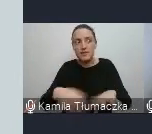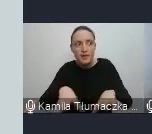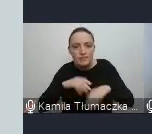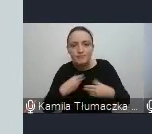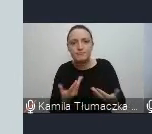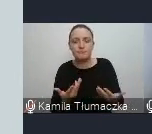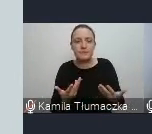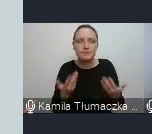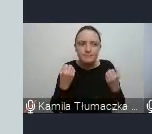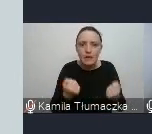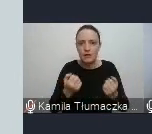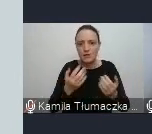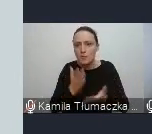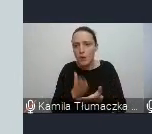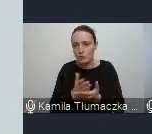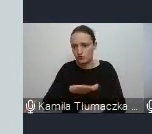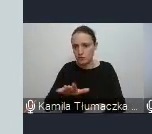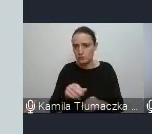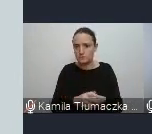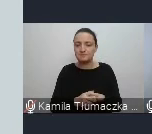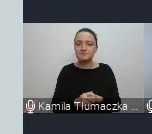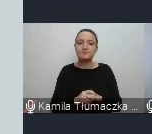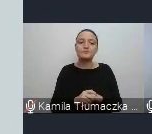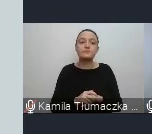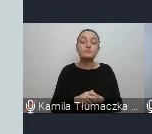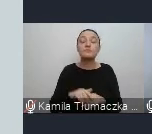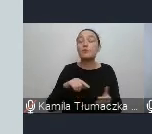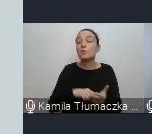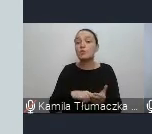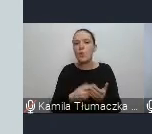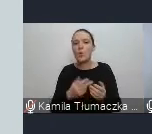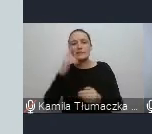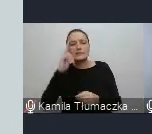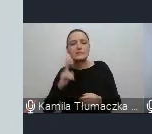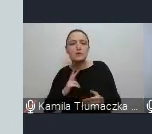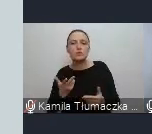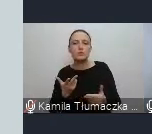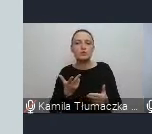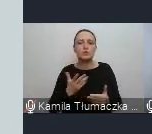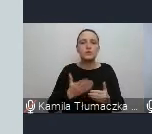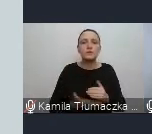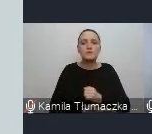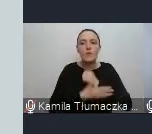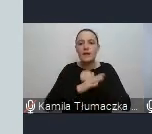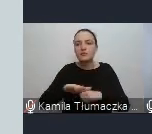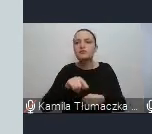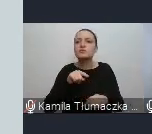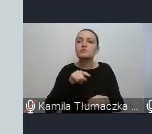prawdziwą pomoc dziecku. Oprócz tego, że w Instytucie Wspomagania Dziecka